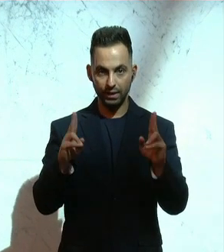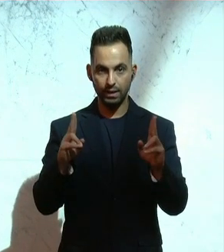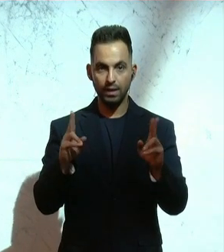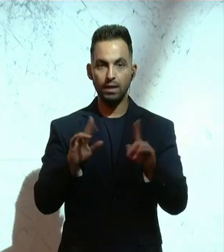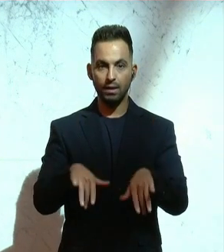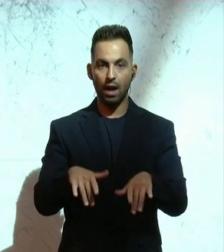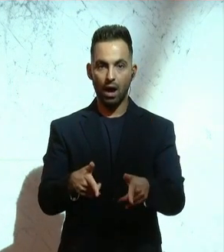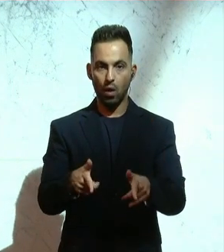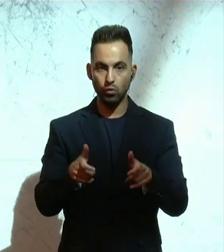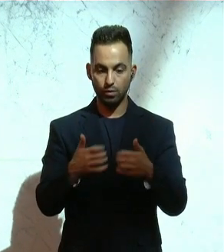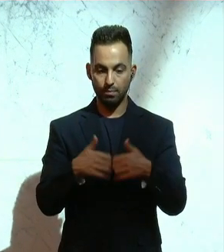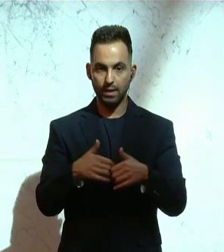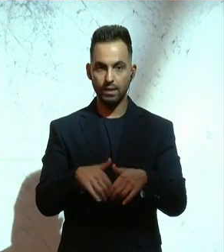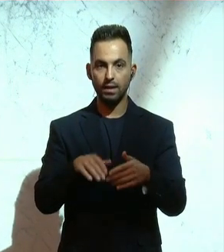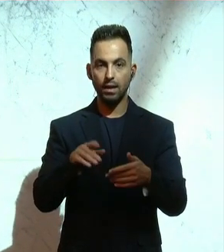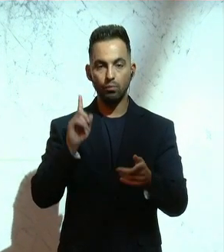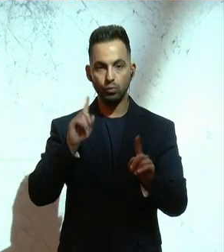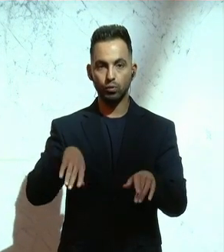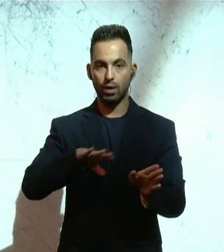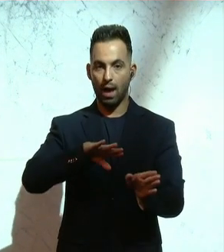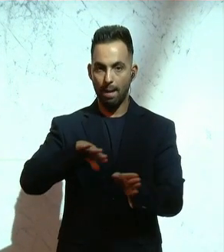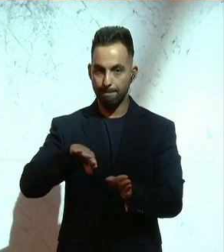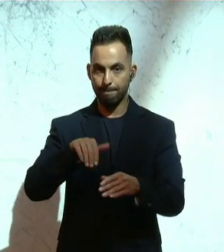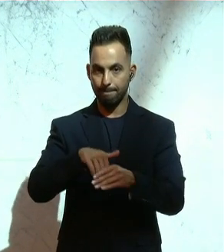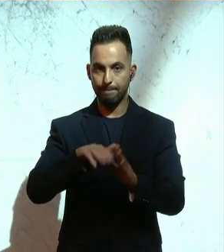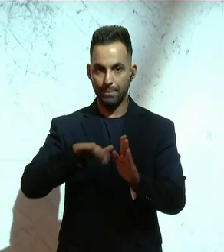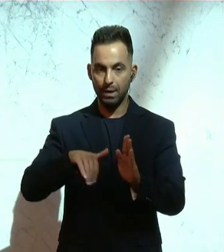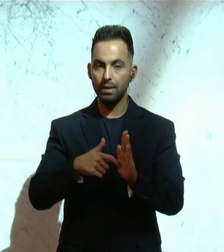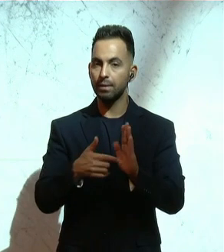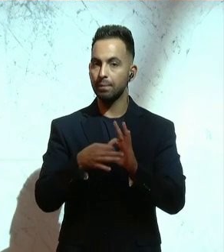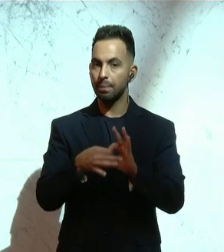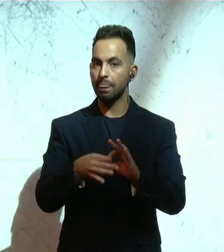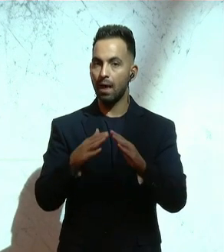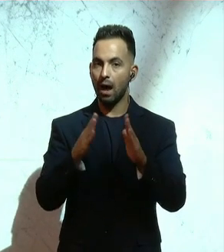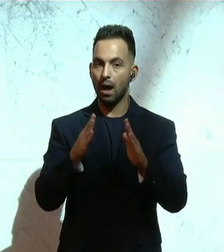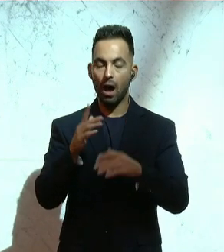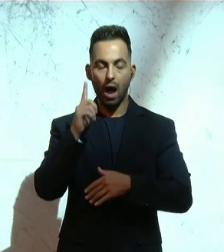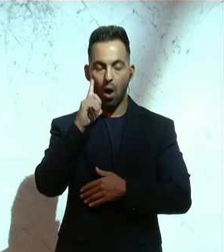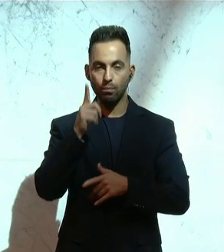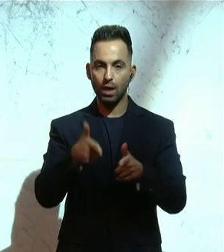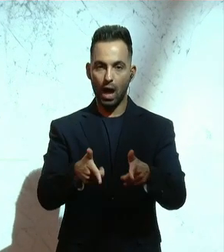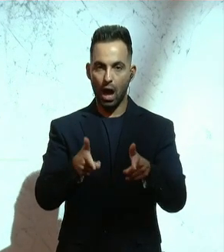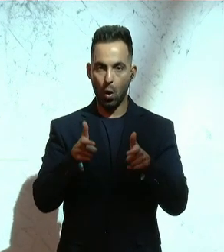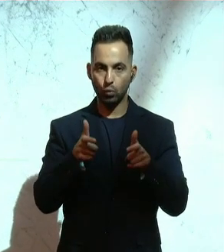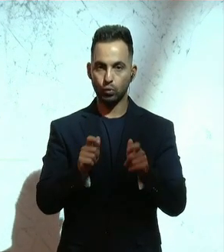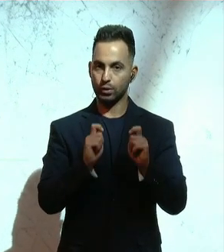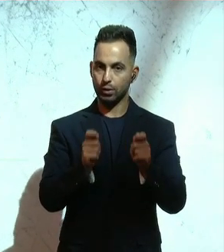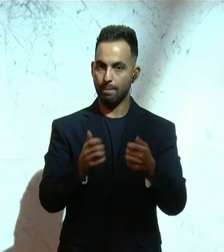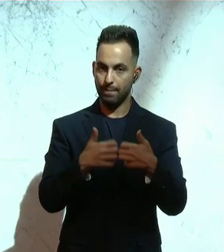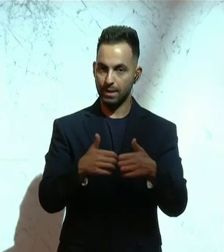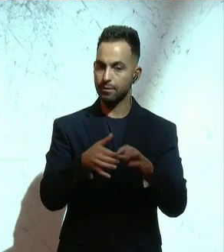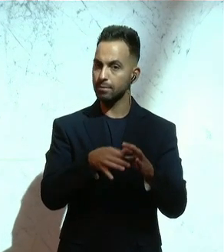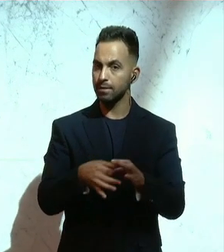Aufliegen des Ausschussberichts abzusehen. Dabei handelt es sich um den Bericht des Hauptausschusses betreffend die Erstattung eines